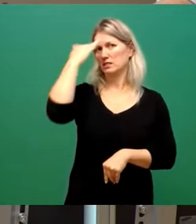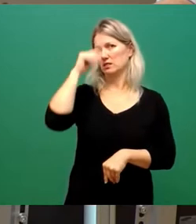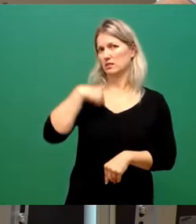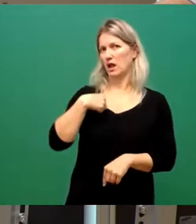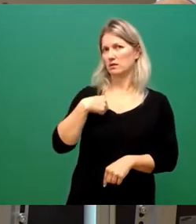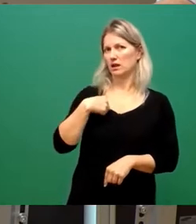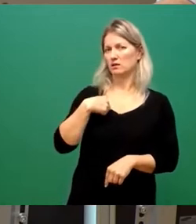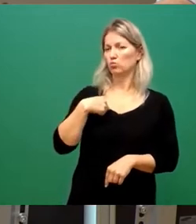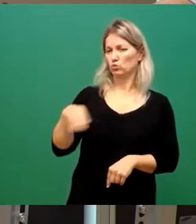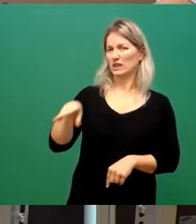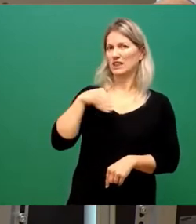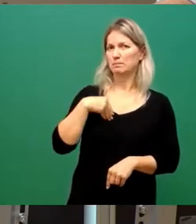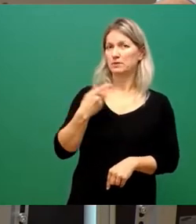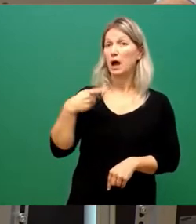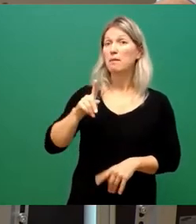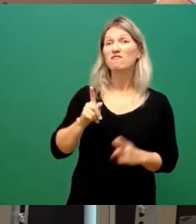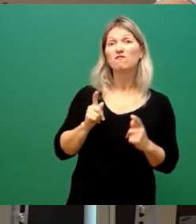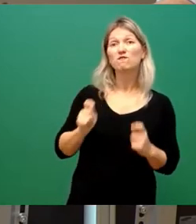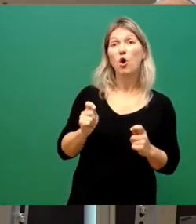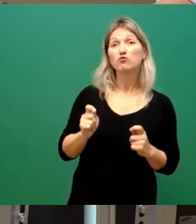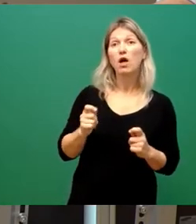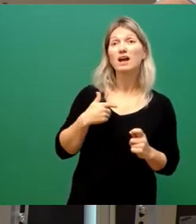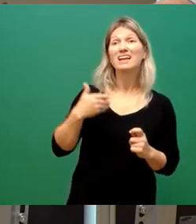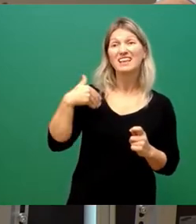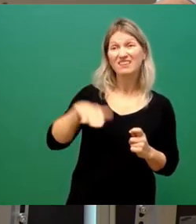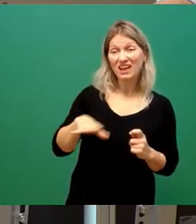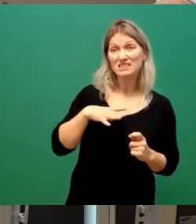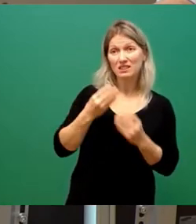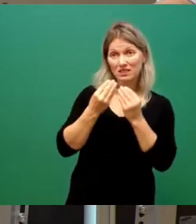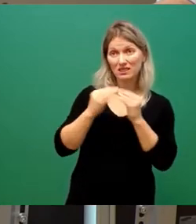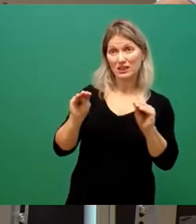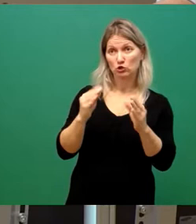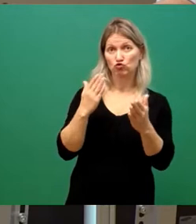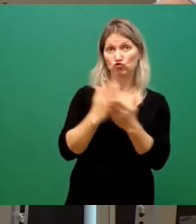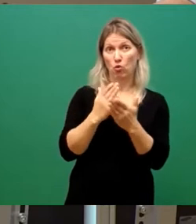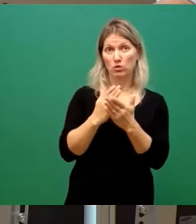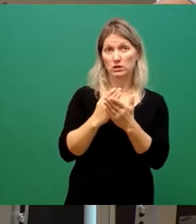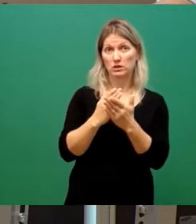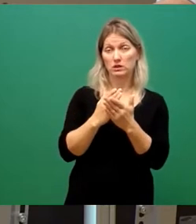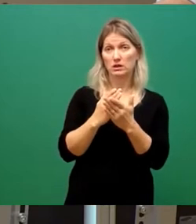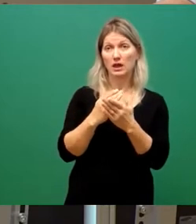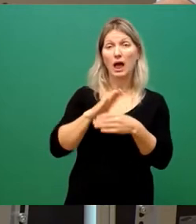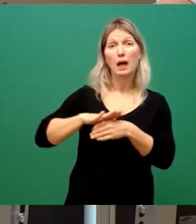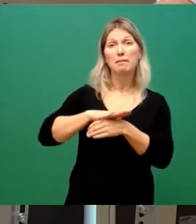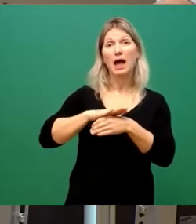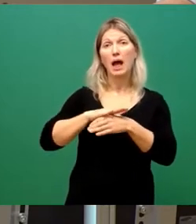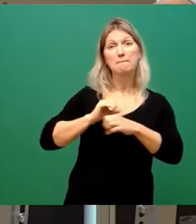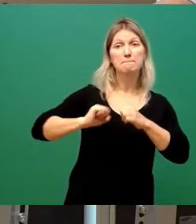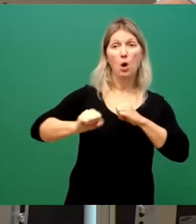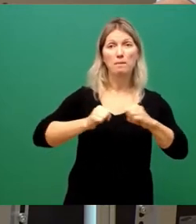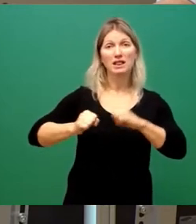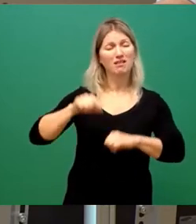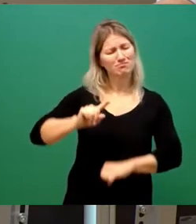haben wir Ihnen gemacht. Und ich sehe da den Bereich Mobilität an allererster Stelle.